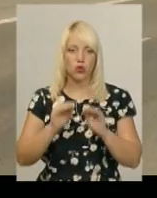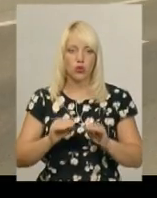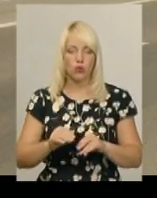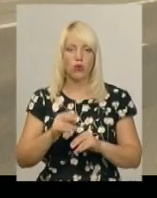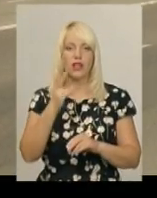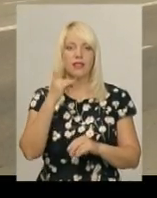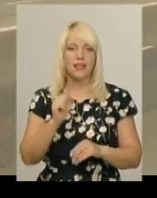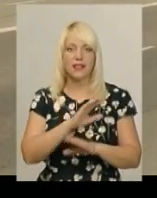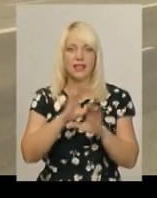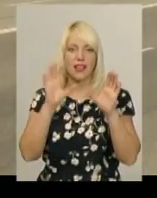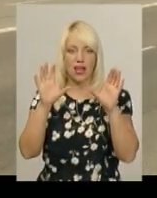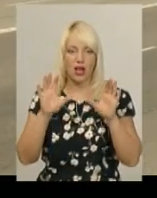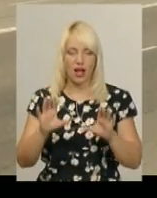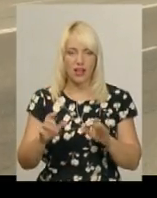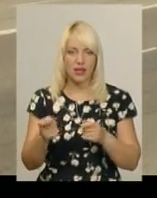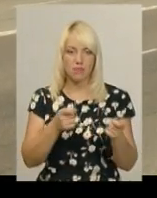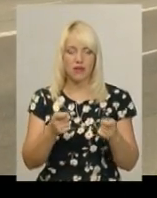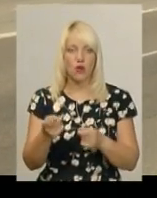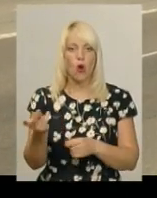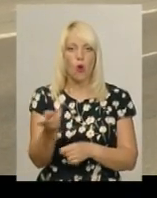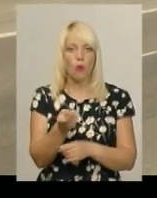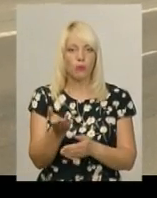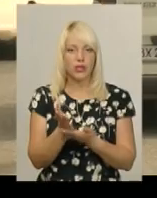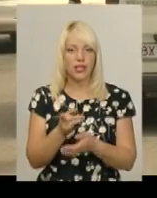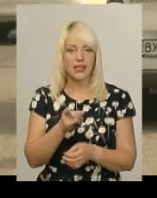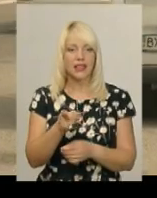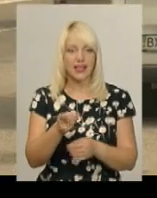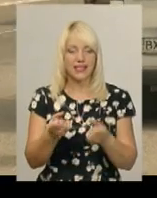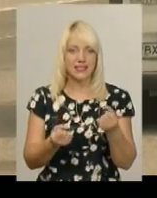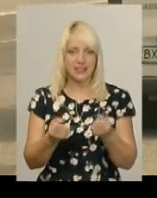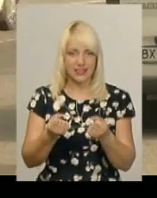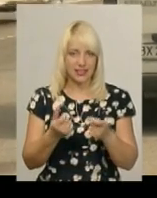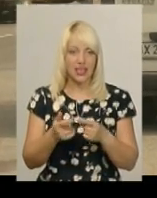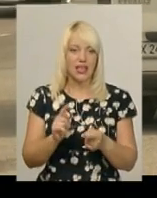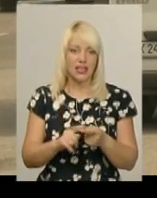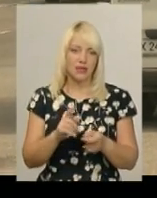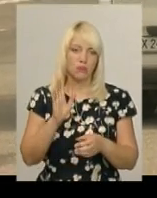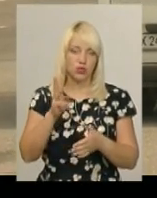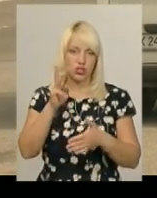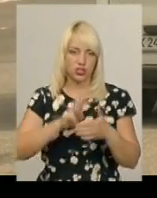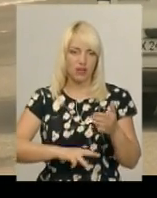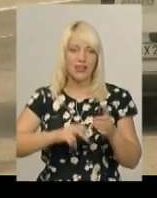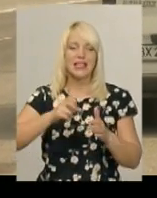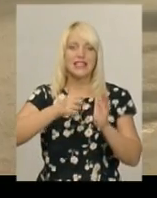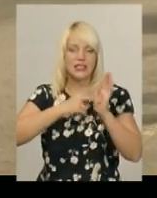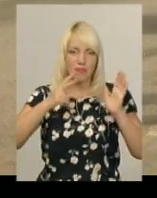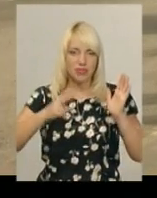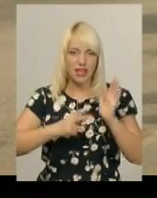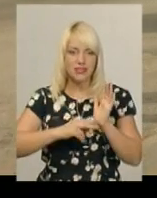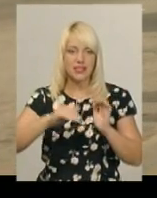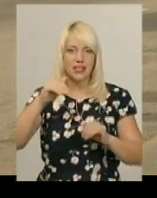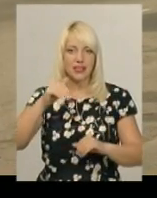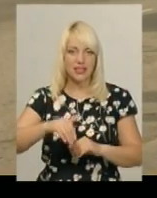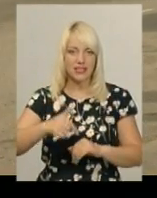перевізників. Обидва – таксисти. Якщо суд доведе їхню вину, вони сплатять штрафи щонайменше у 17 тисяч гривень. Ірина Арьон, Віктор